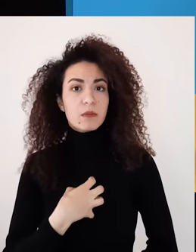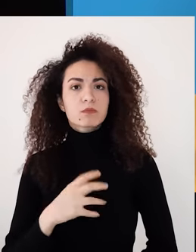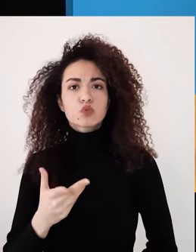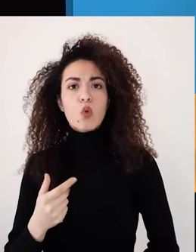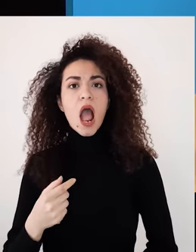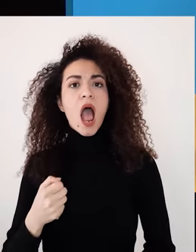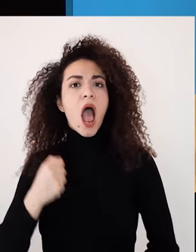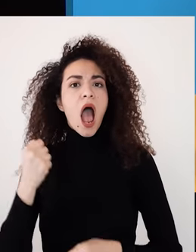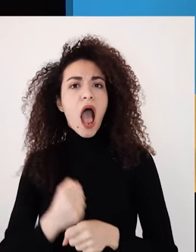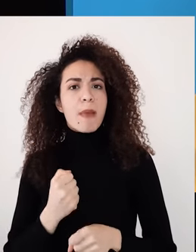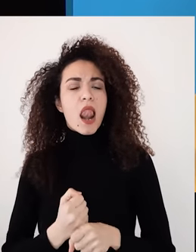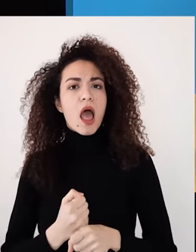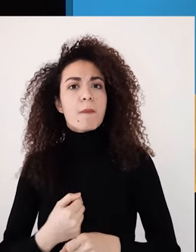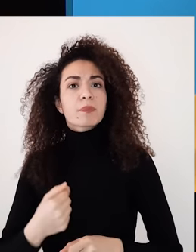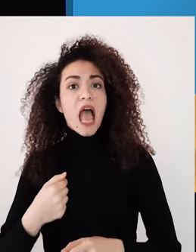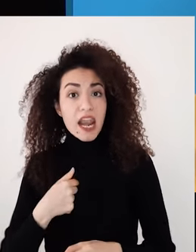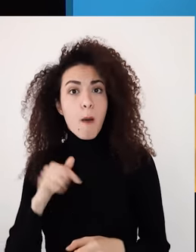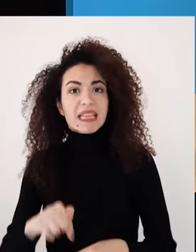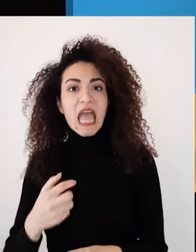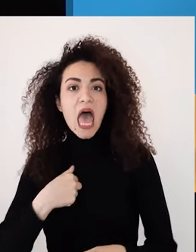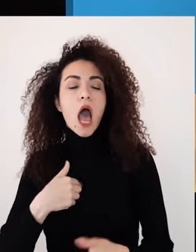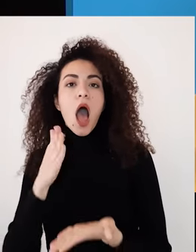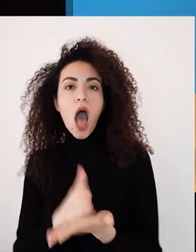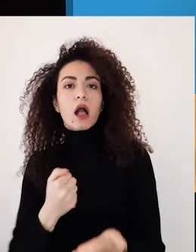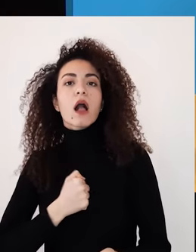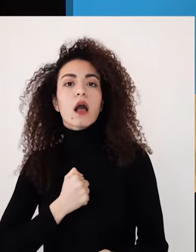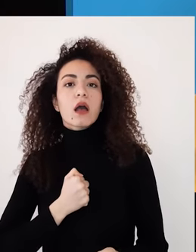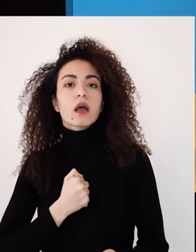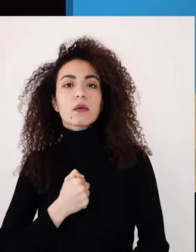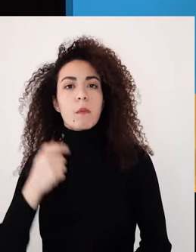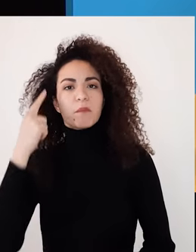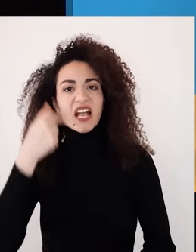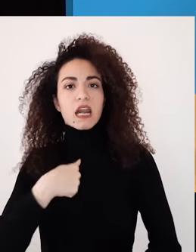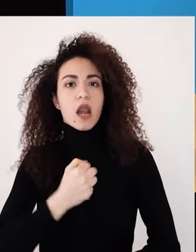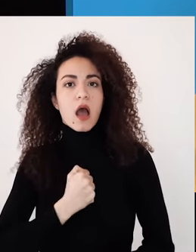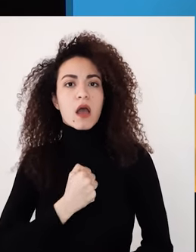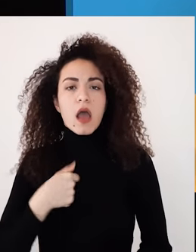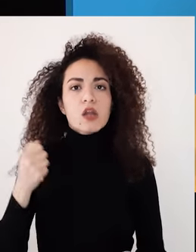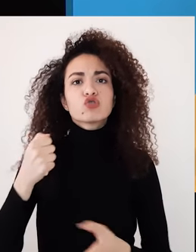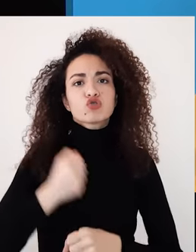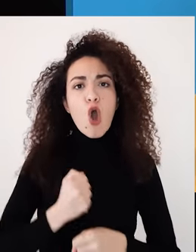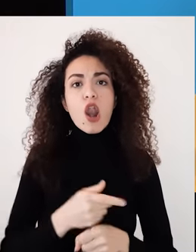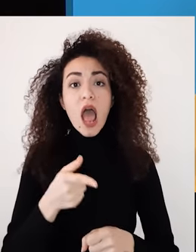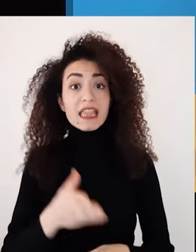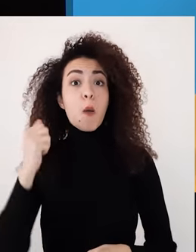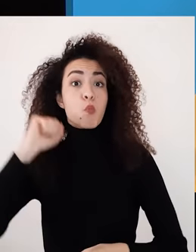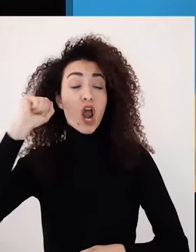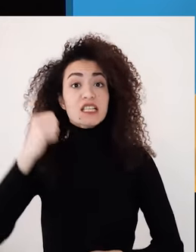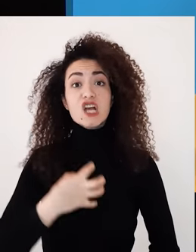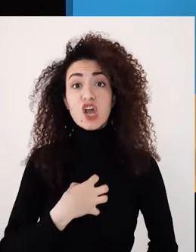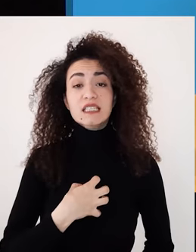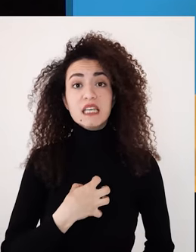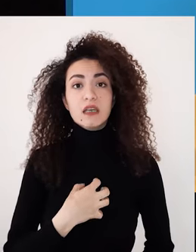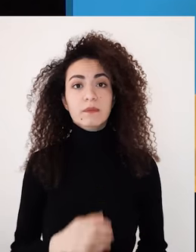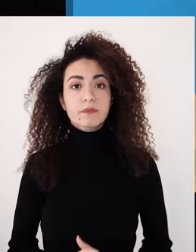يهدف للحصول على حقق الشخصي ولكن ممكن أن يلمس هذا العمل أكتر من فرد وحتى لو الانطلاقة كانت